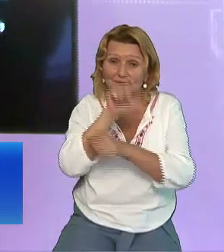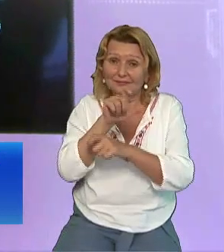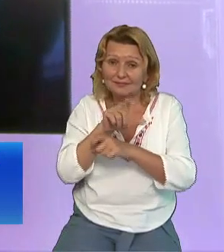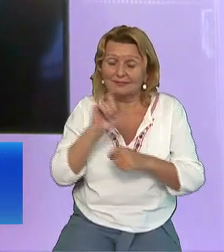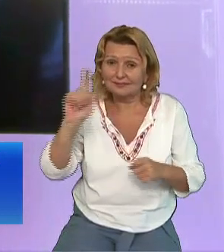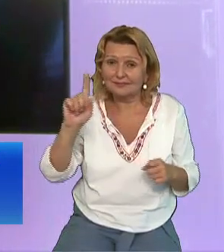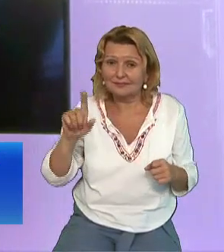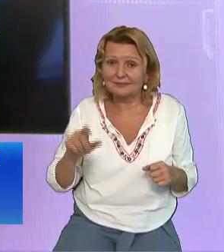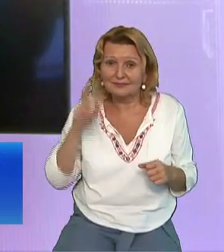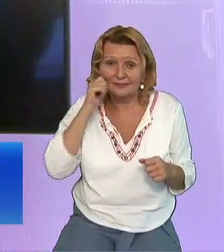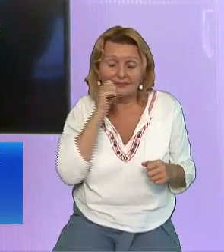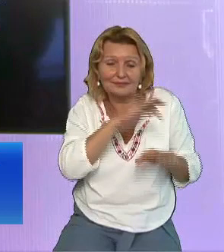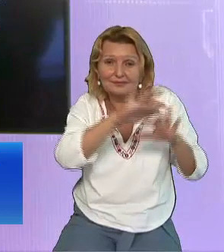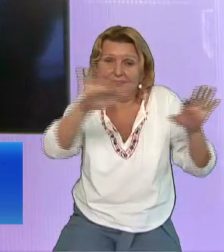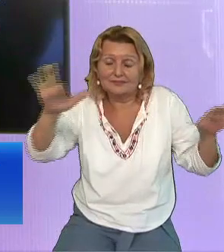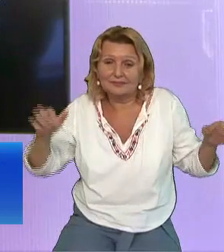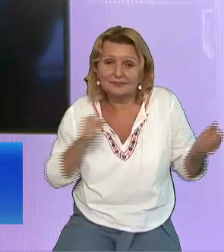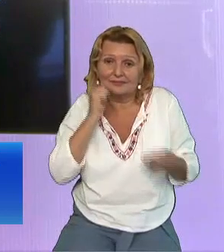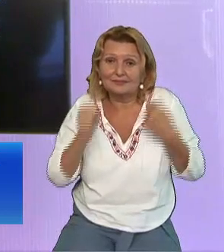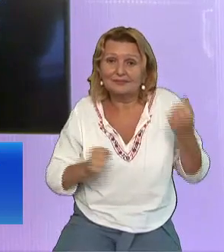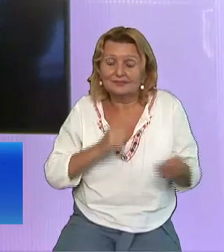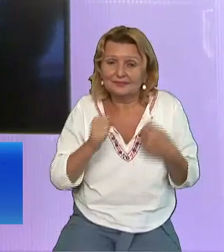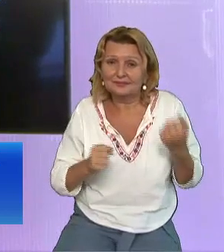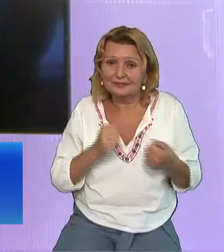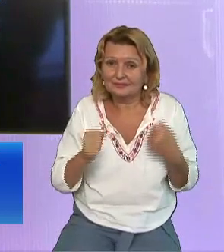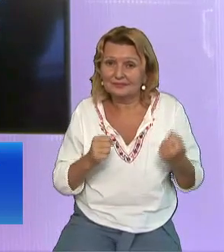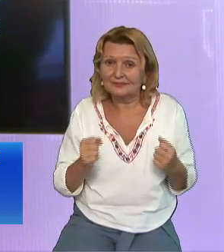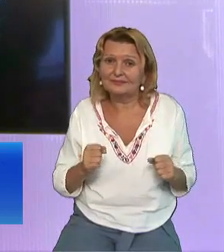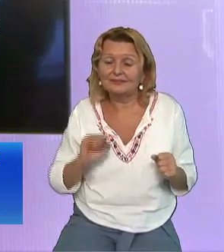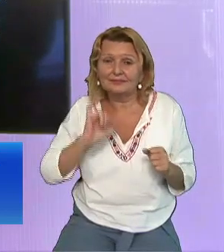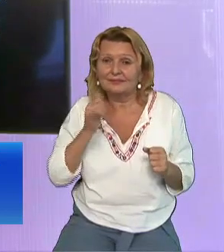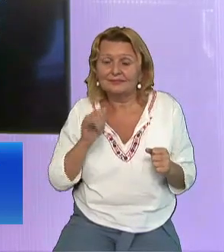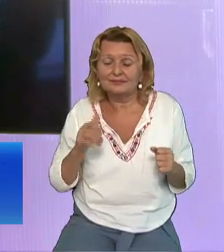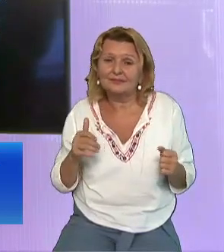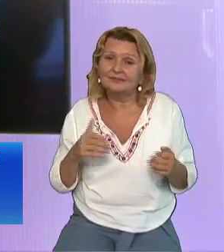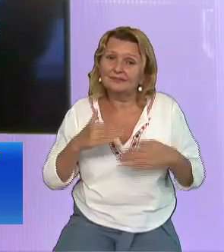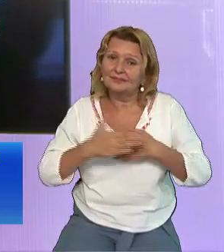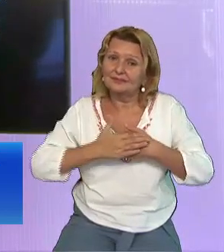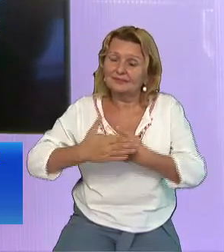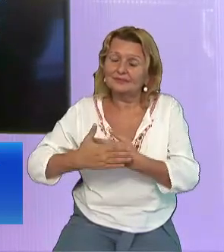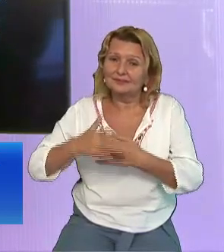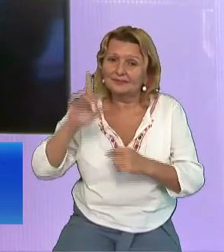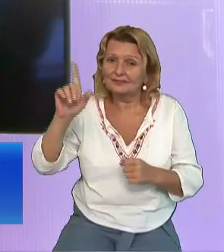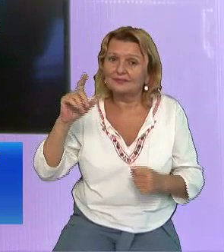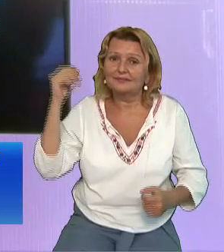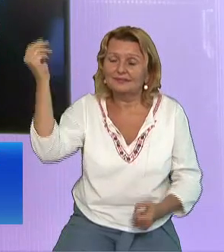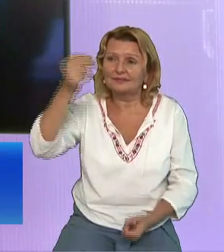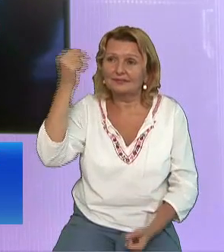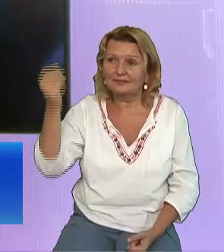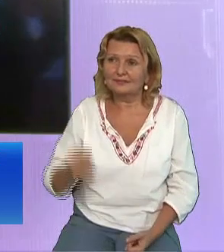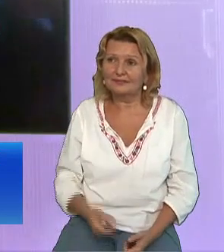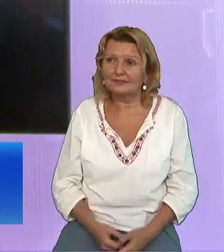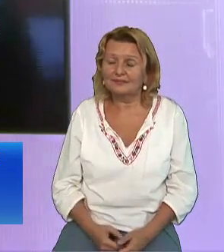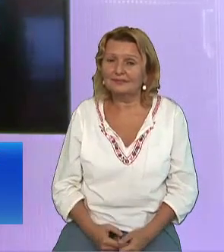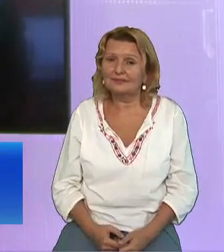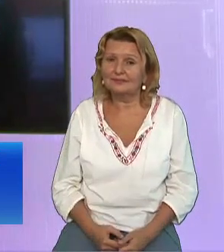timp în viața aceasta, în alergarea acestei vieți Să stai să asculti din cuvântul lui Dumnezeu Nu-i așa că te mângâie în suflet Nu-i așa că este o sete pe care